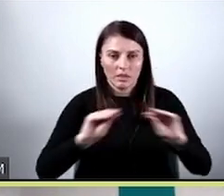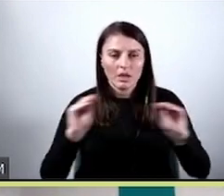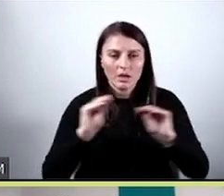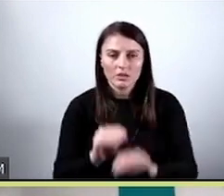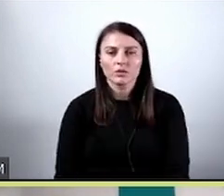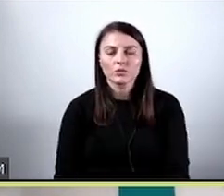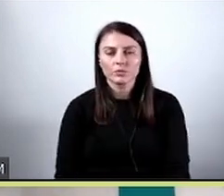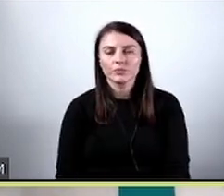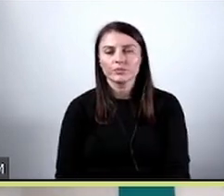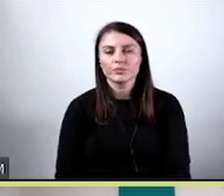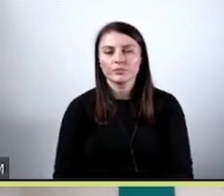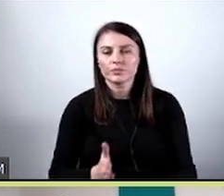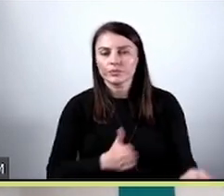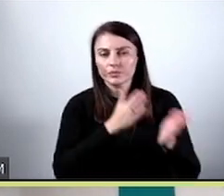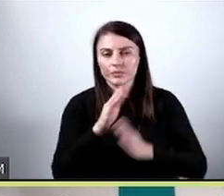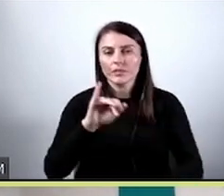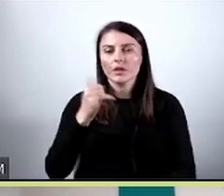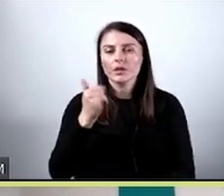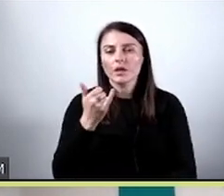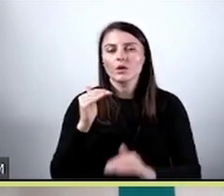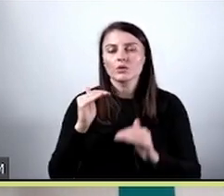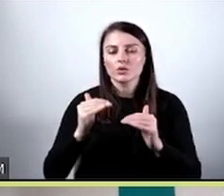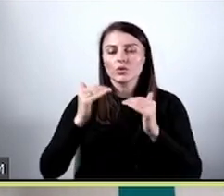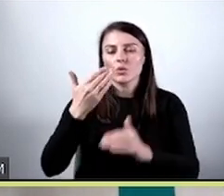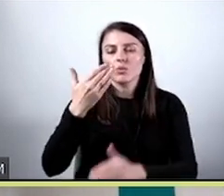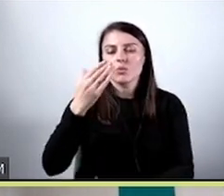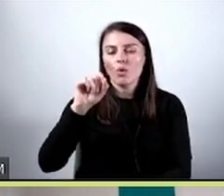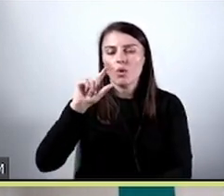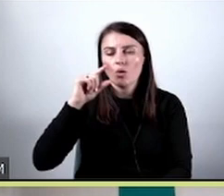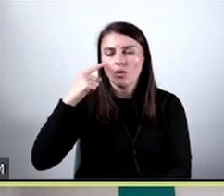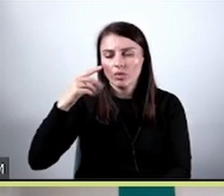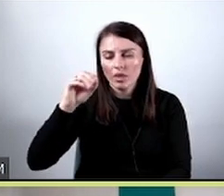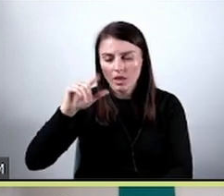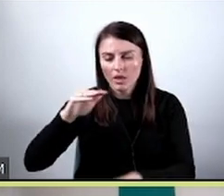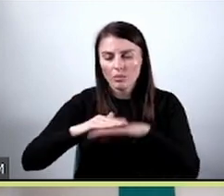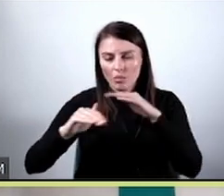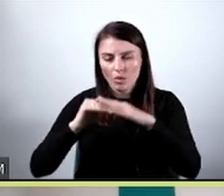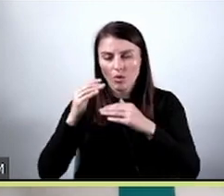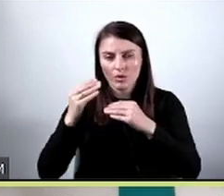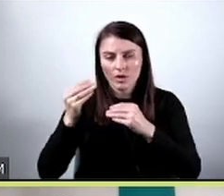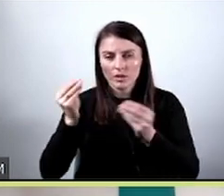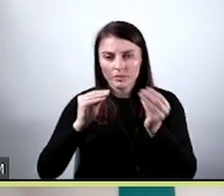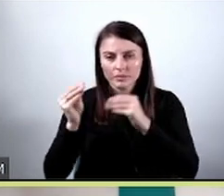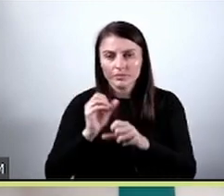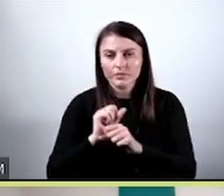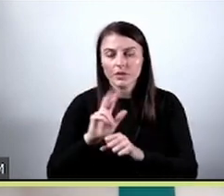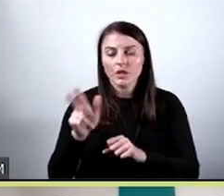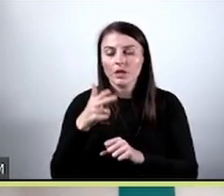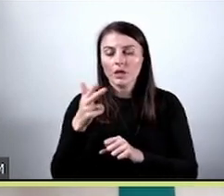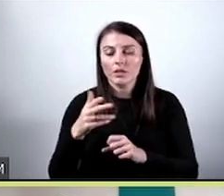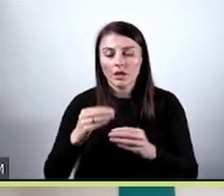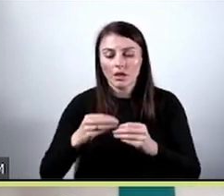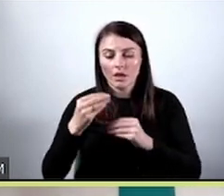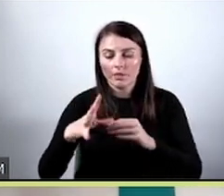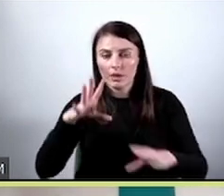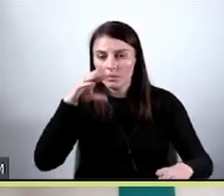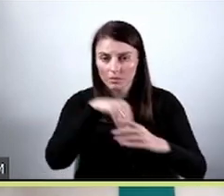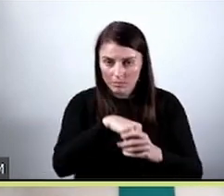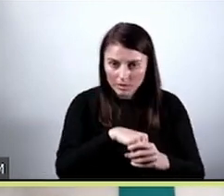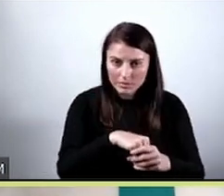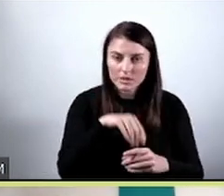Przechodząc do jakości samego modelu, tutaj, czyli na etapie implementacji takiego modelu,